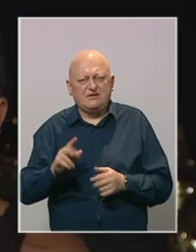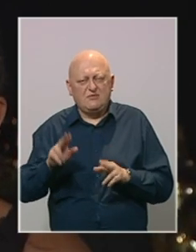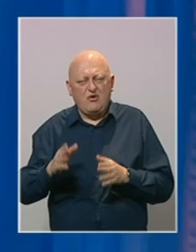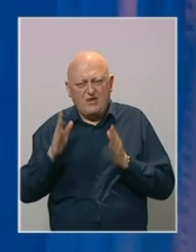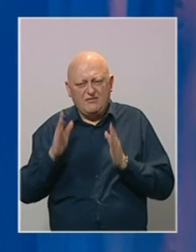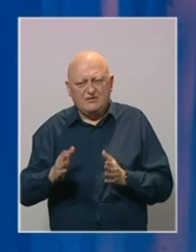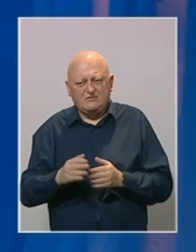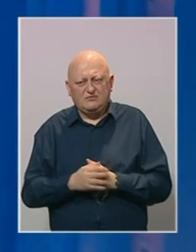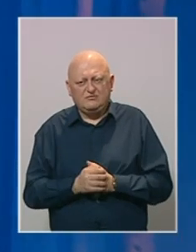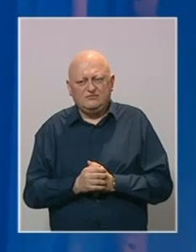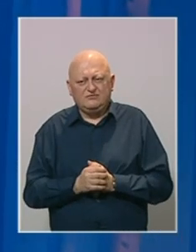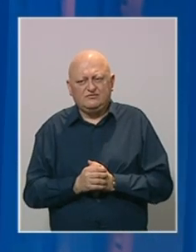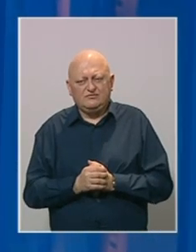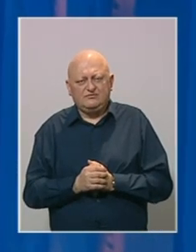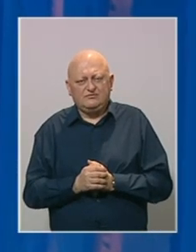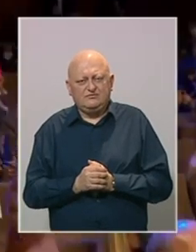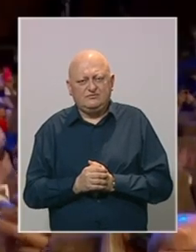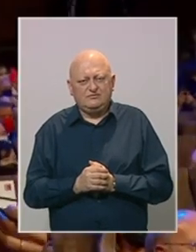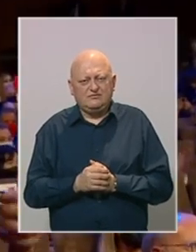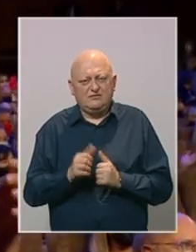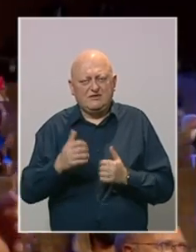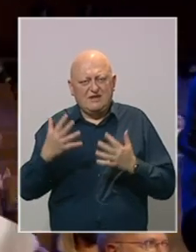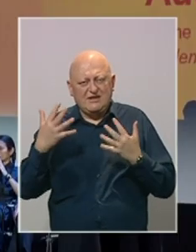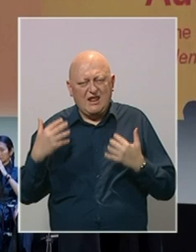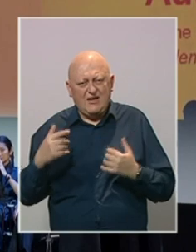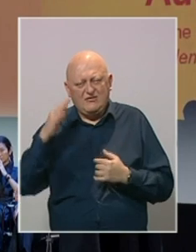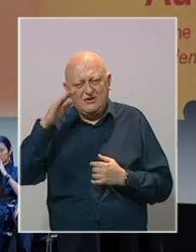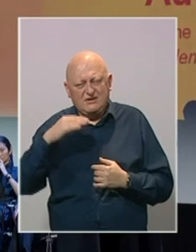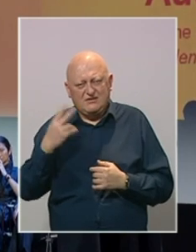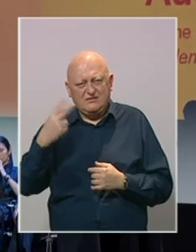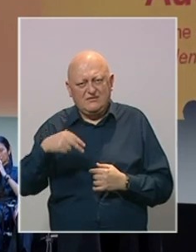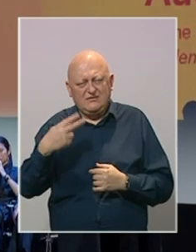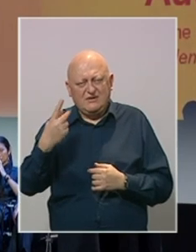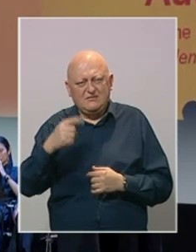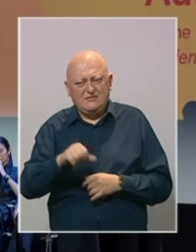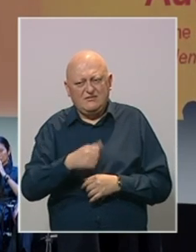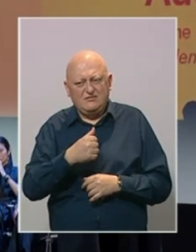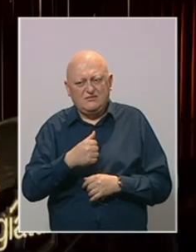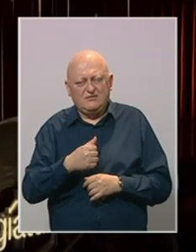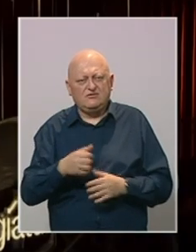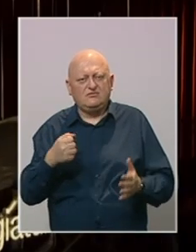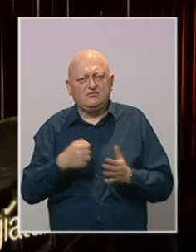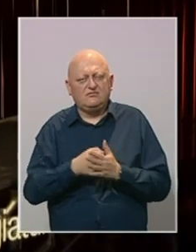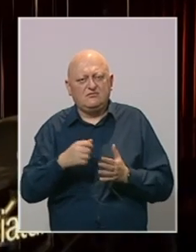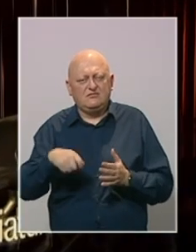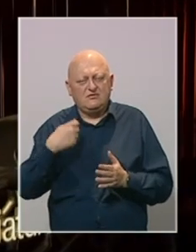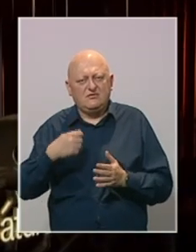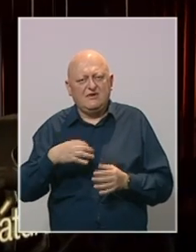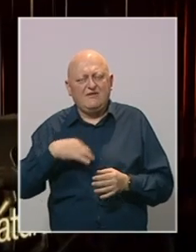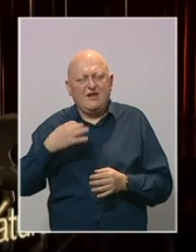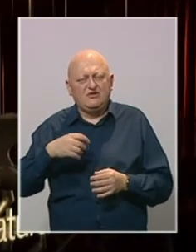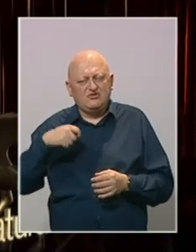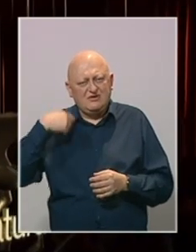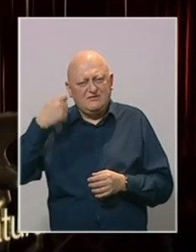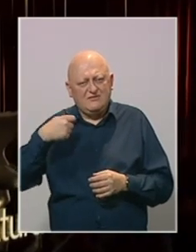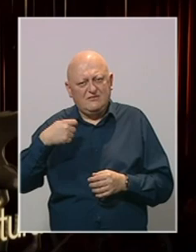mogla vjerovati. Zlatnim lavom u Venici 2021. godine nagrađen je također francuski